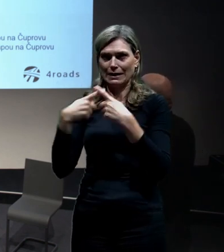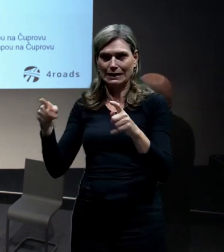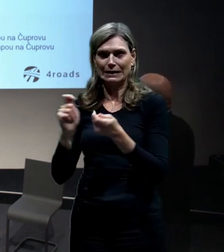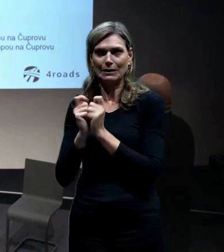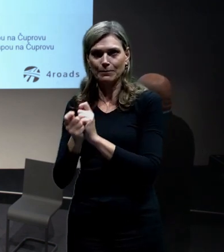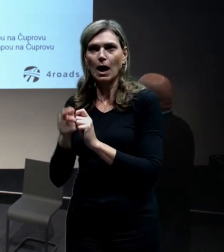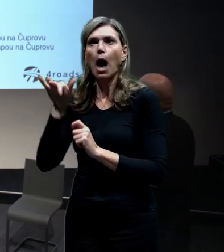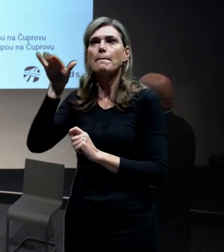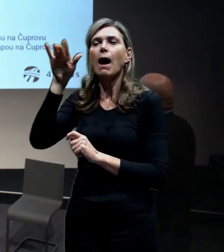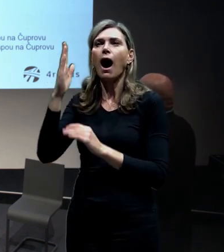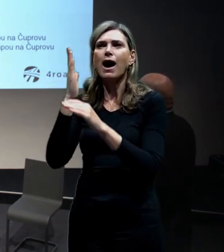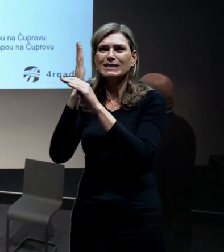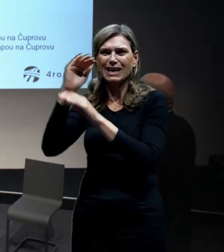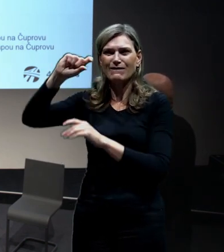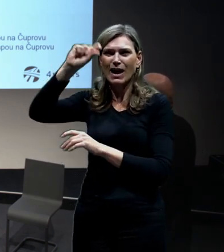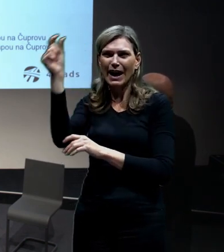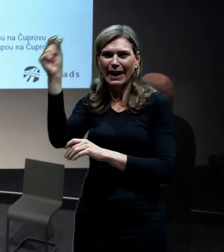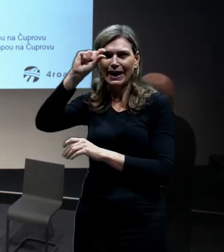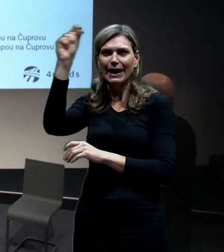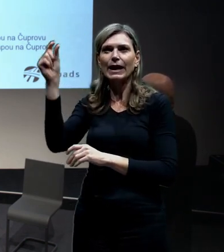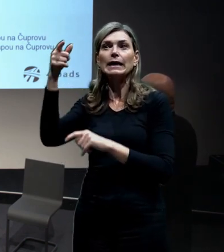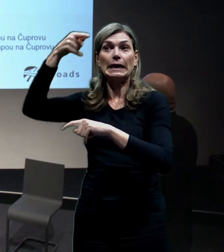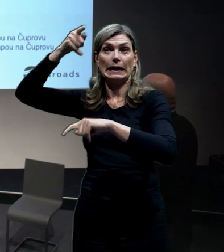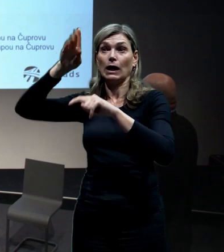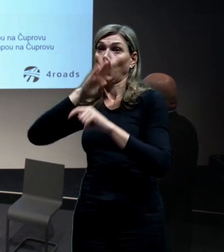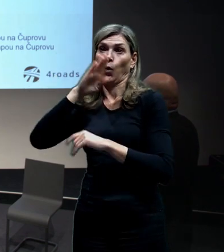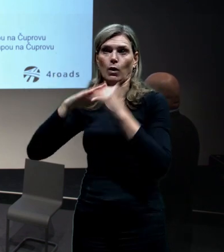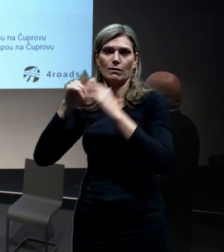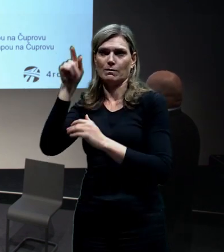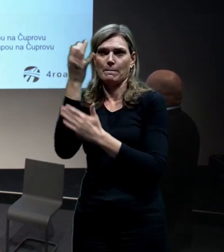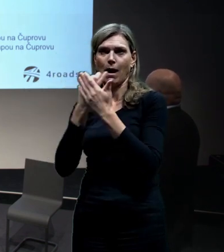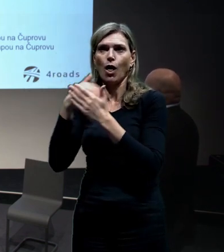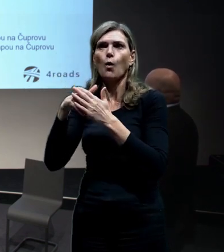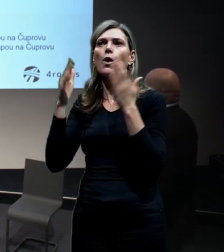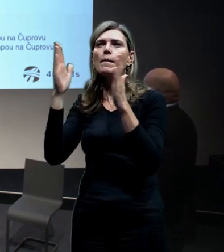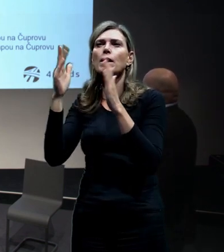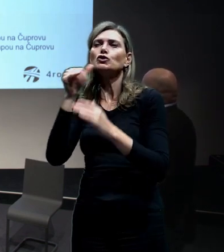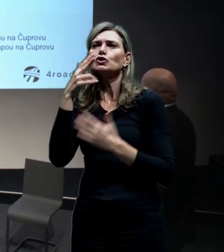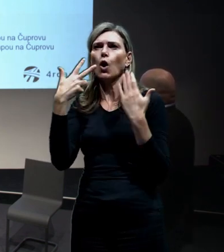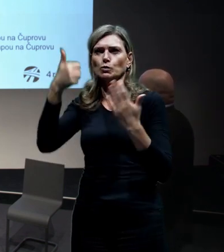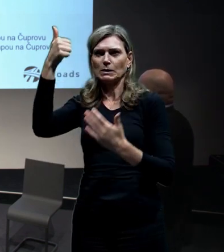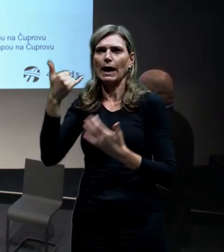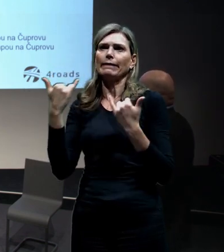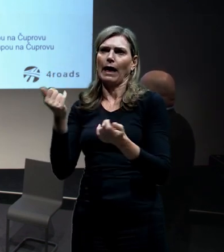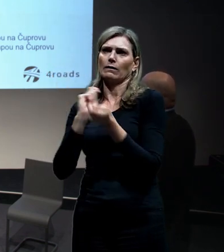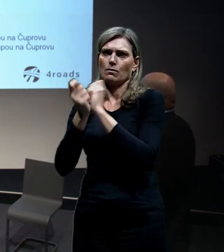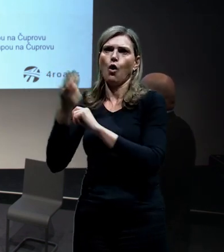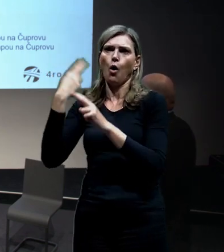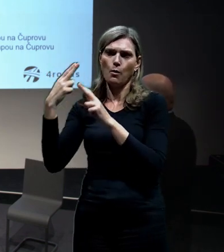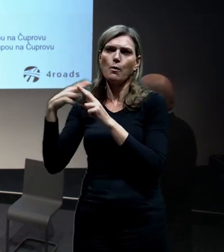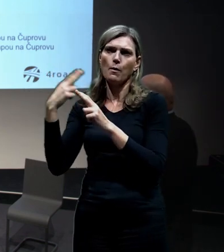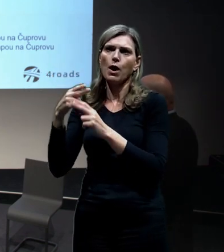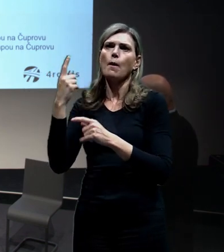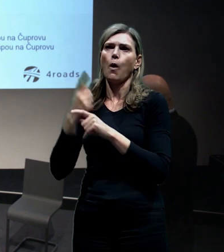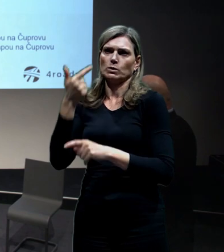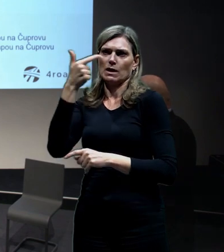tady chybí právě ta stavba, nebo část té stavby 81. Už je to upraveno teda na tu variantu, že by tam byly pouze dvě